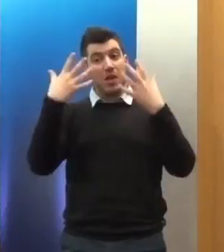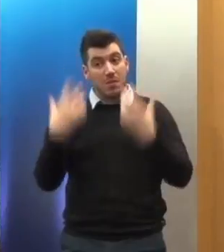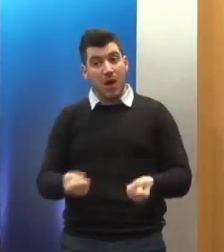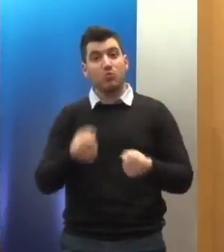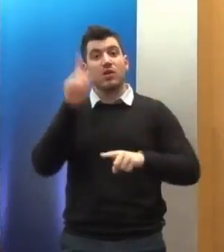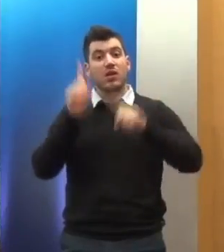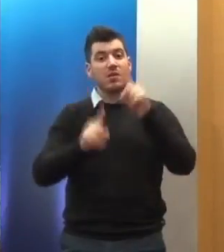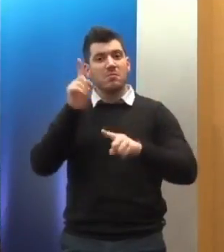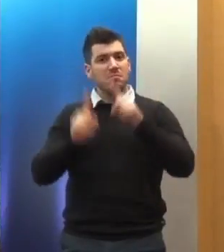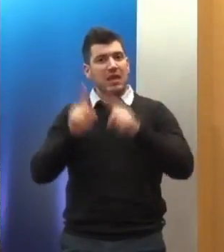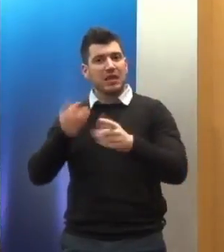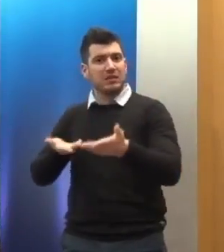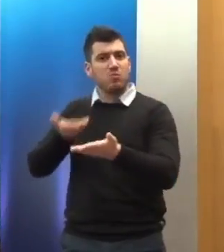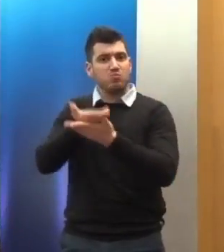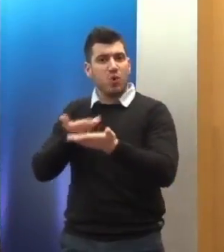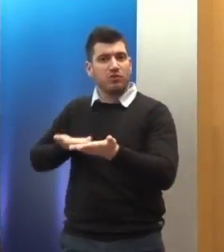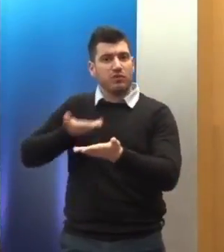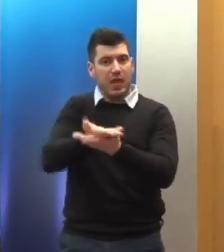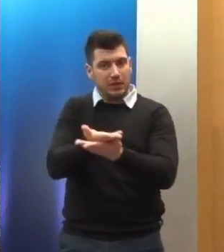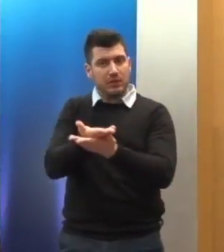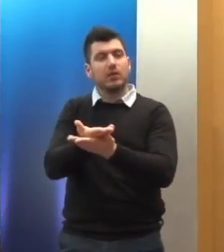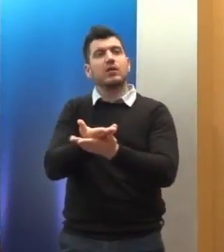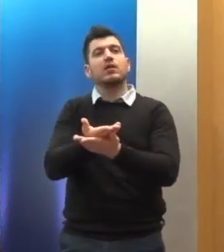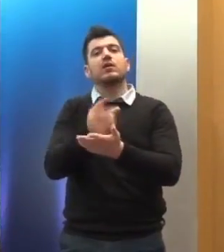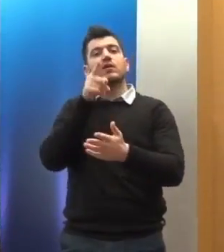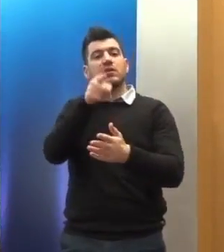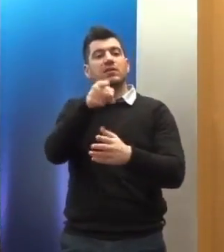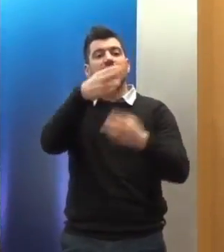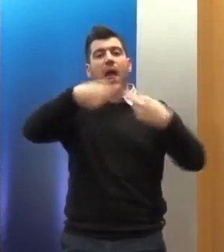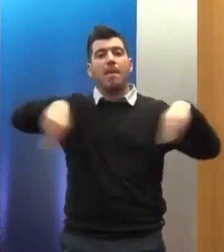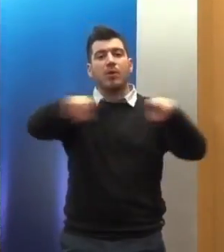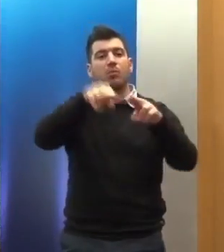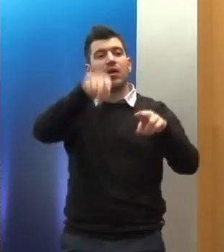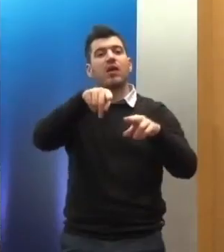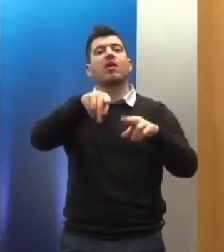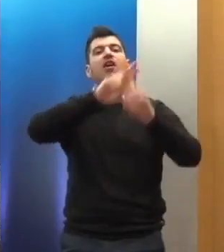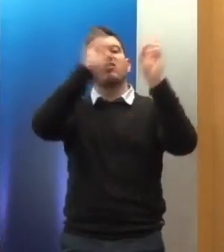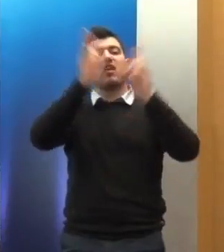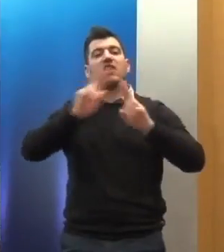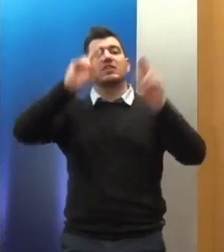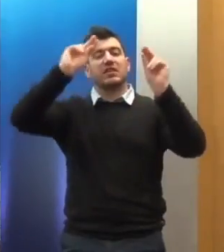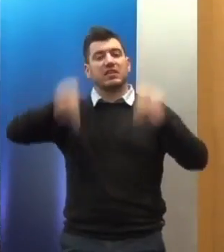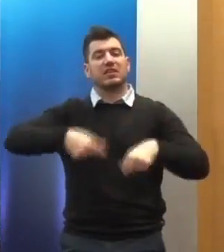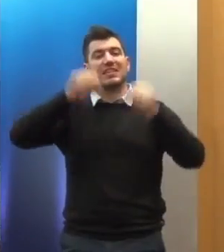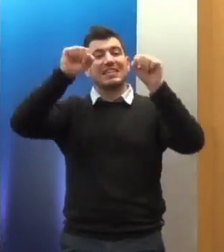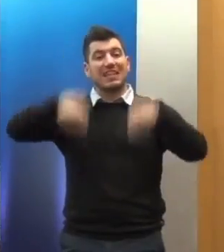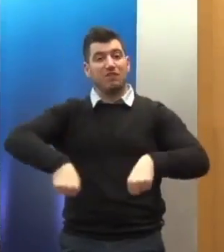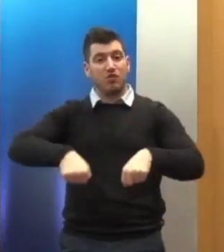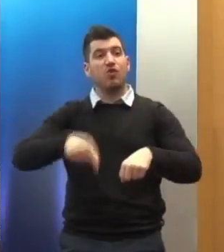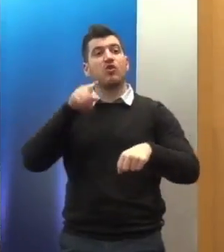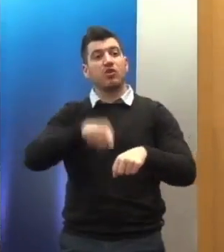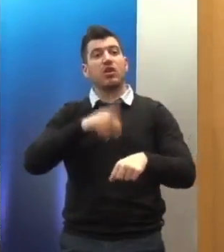προσφυγές στην Επιτροπή του Διεθνού Συμφώνου για τα Αστικά και Πολιτικά Δικαιώματα